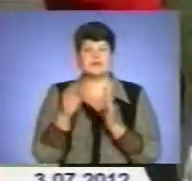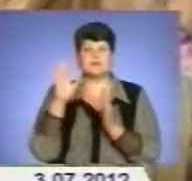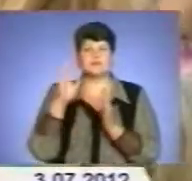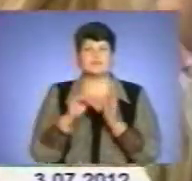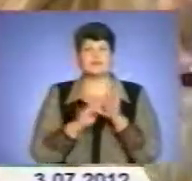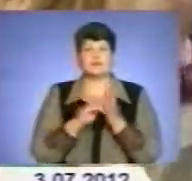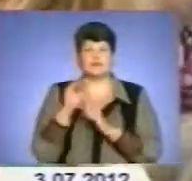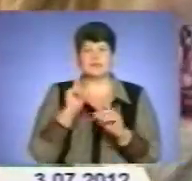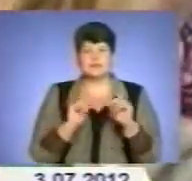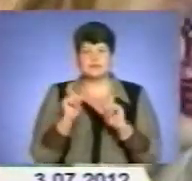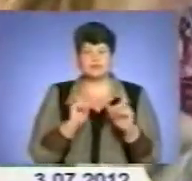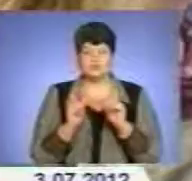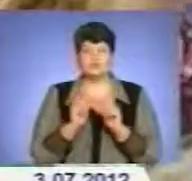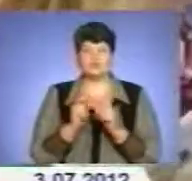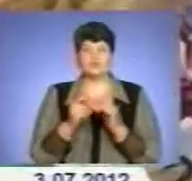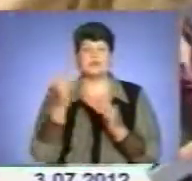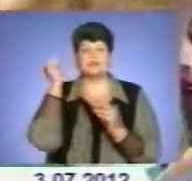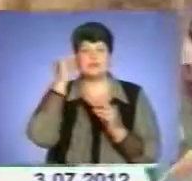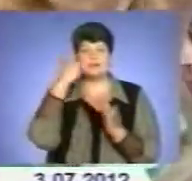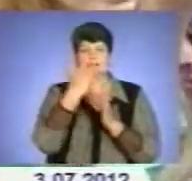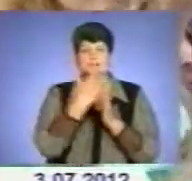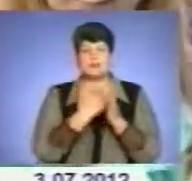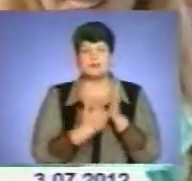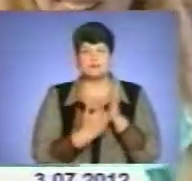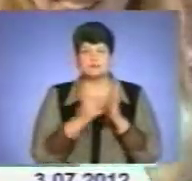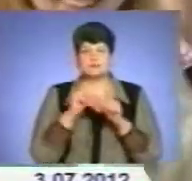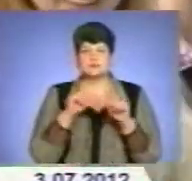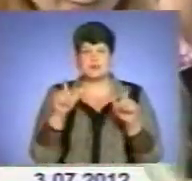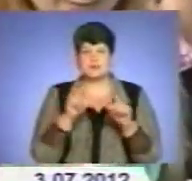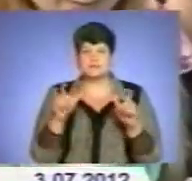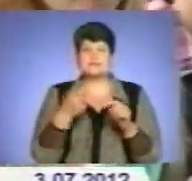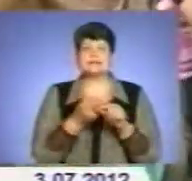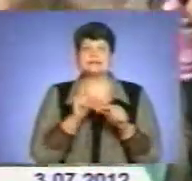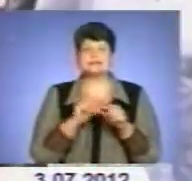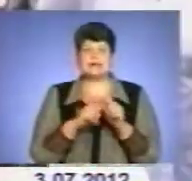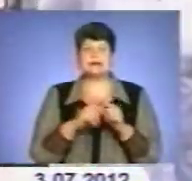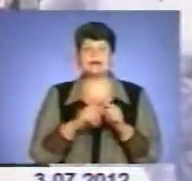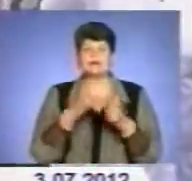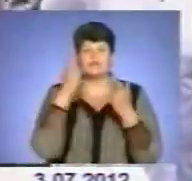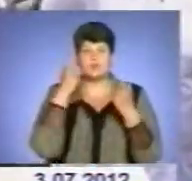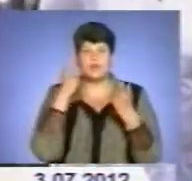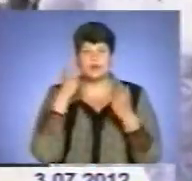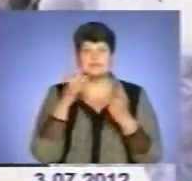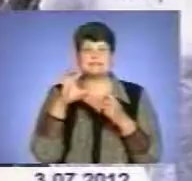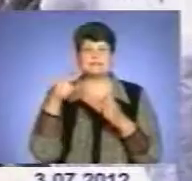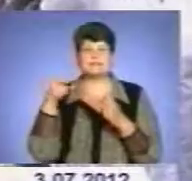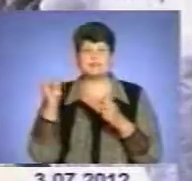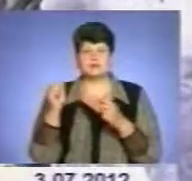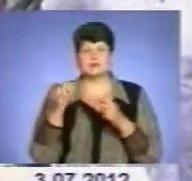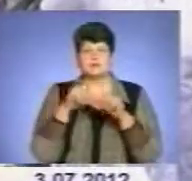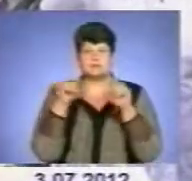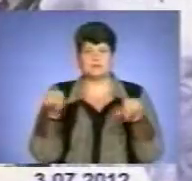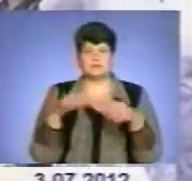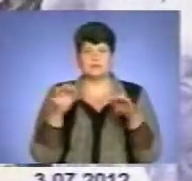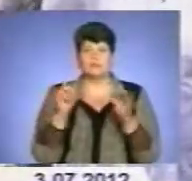навчальних закладів. Михайло Гончаренко наголосив, що ця інформація, а також ліцензія та сертифікат про акредитацію, мають бути у